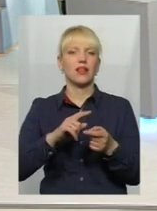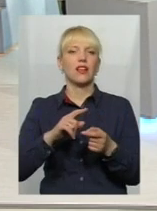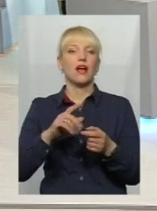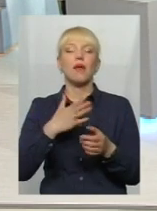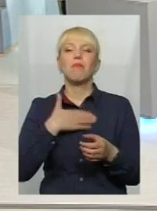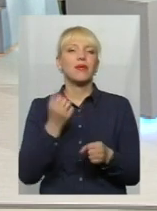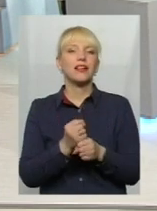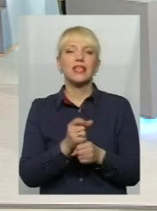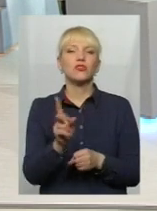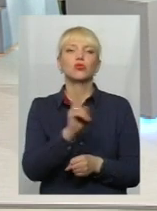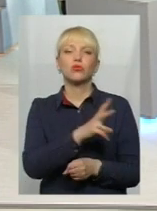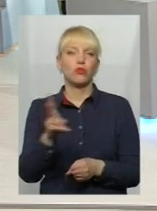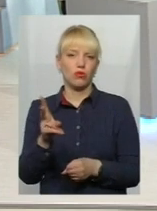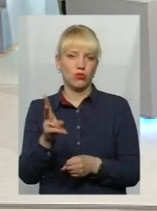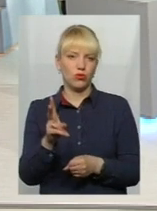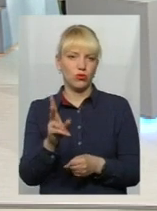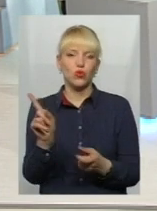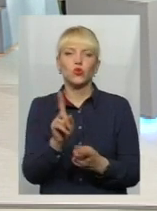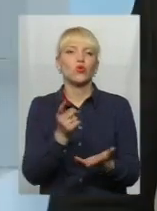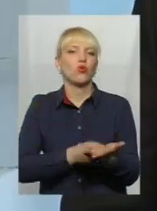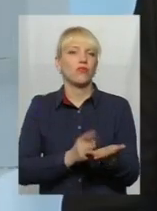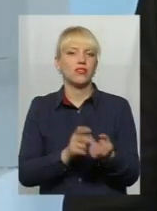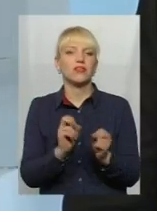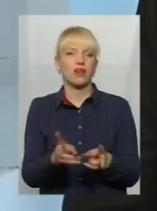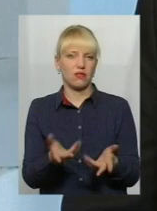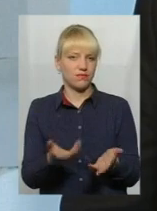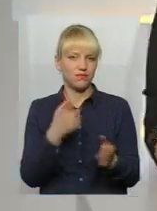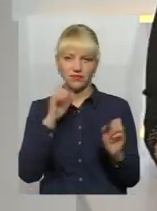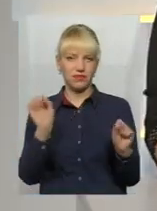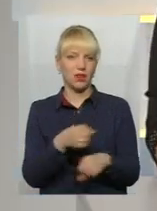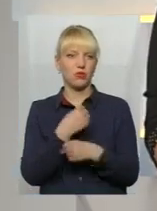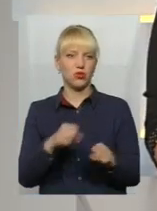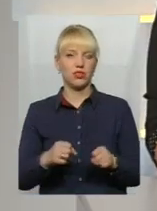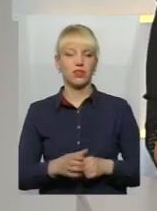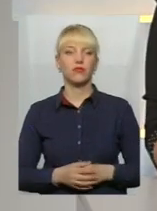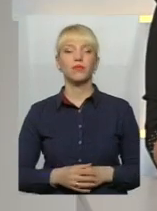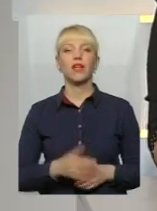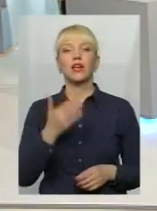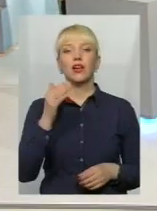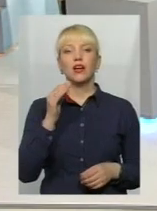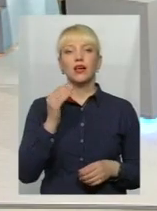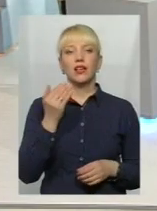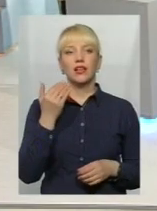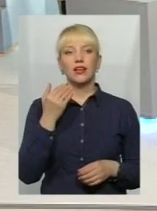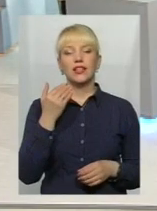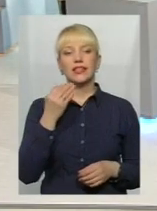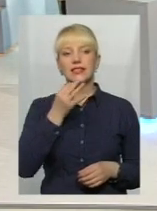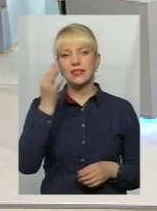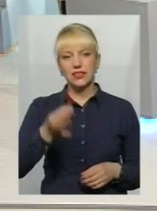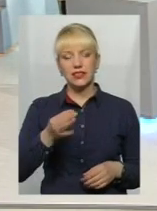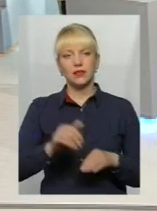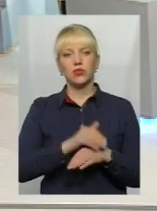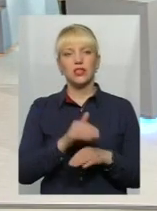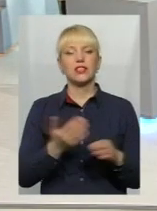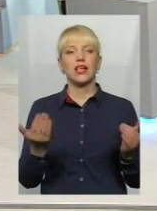претензії якісь до когось, щось довести, це неможливо. Неможливо. Пані Руслана, скажіть, які заходи